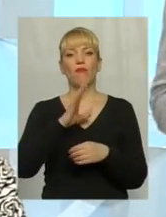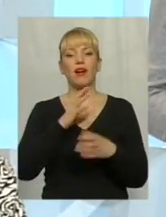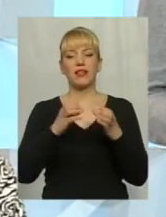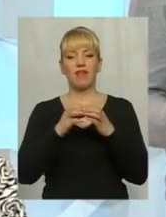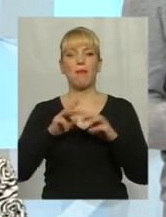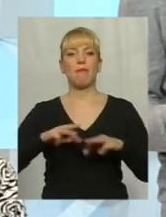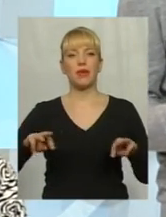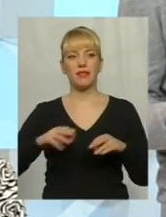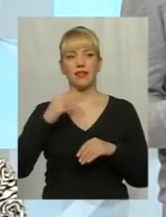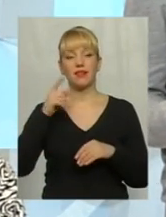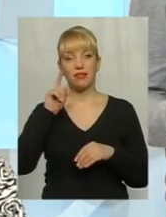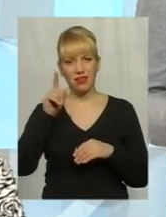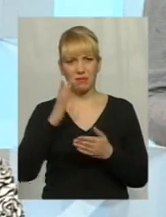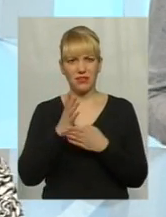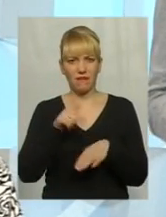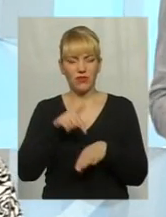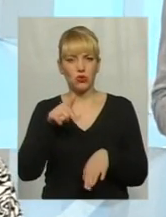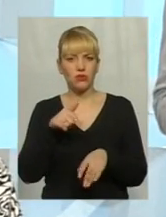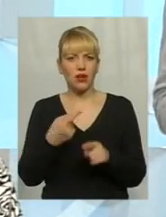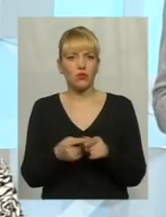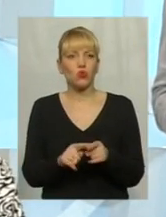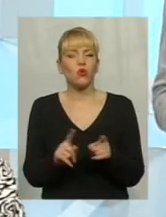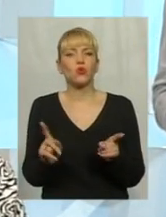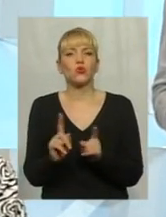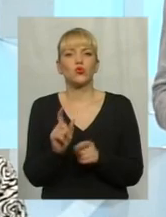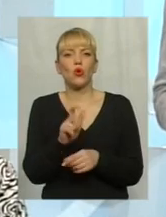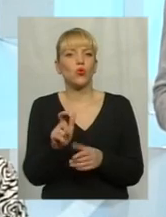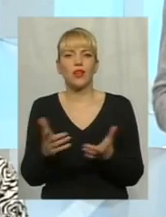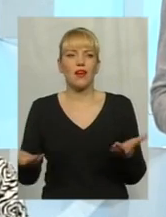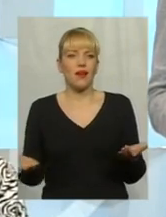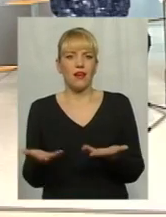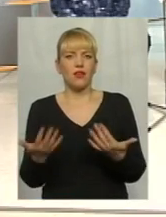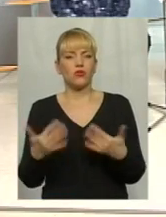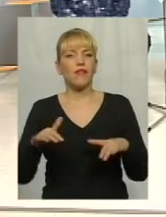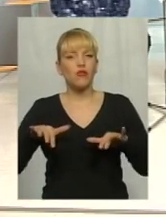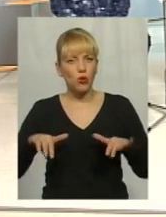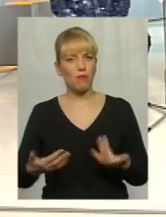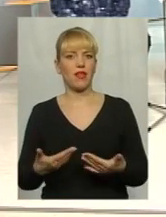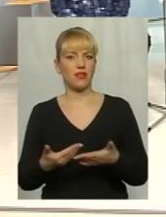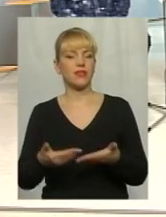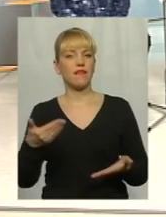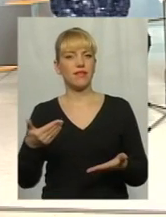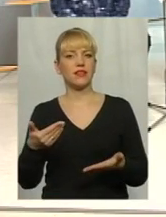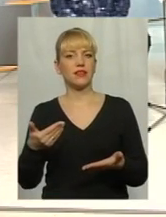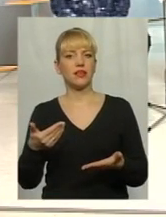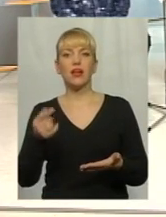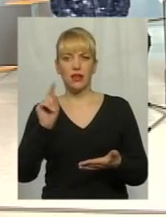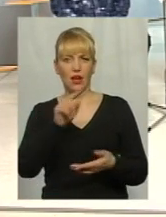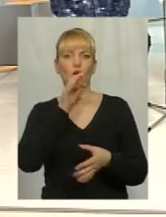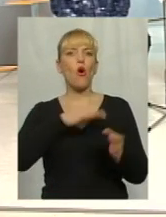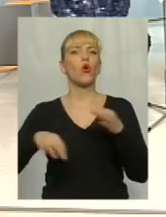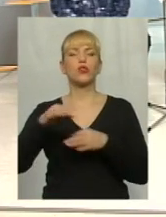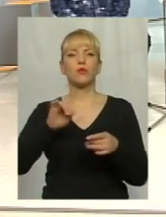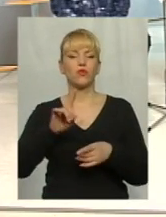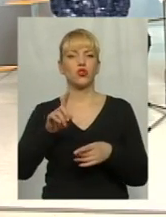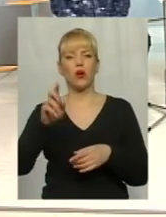є відчуття того, що люди якось вже втомилися від тих розмов, що там